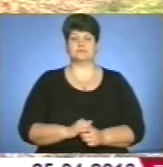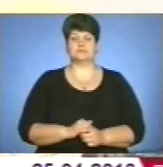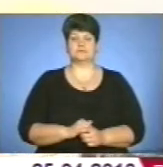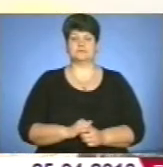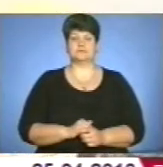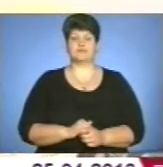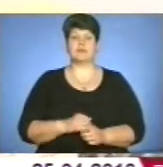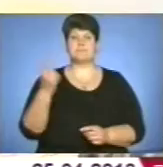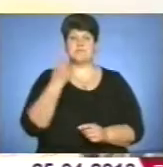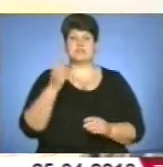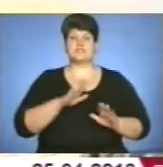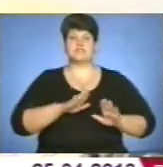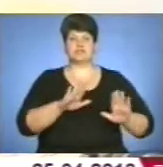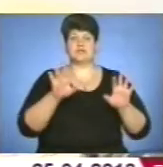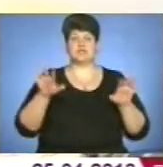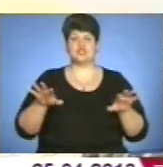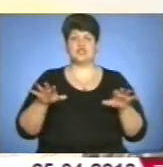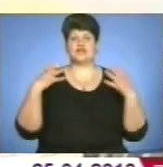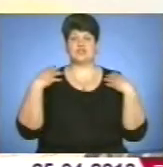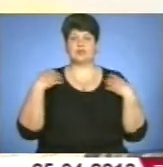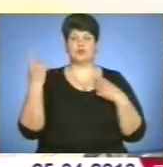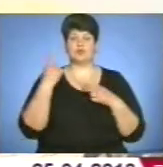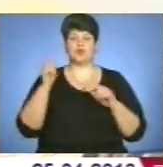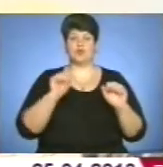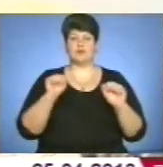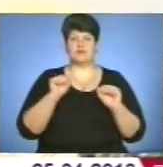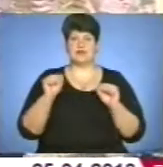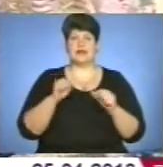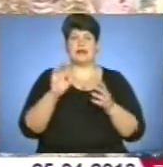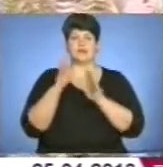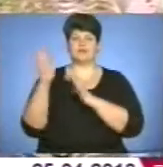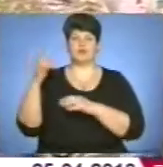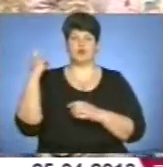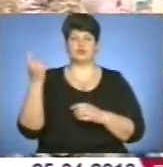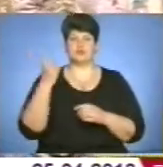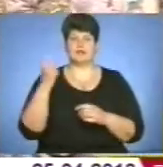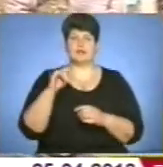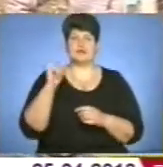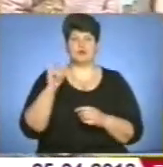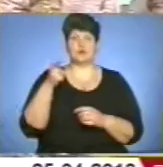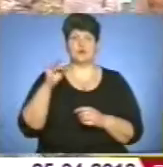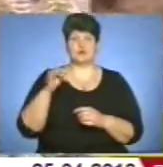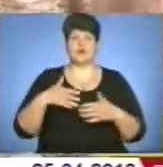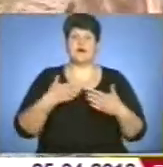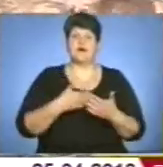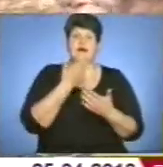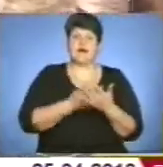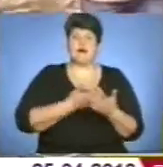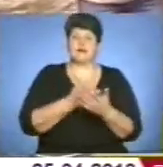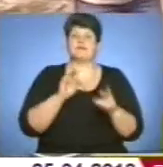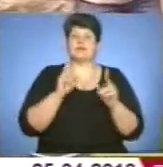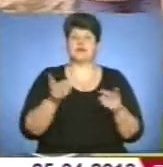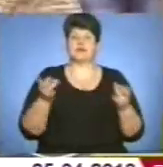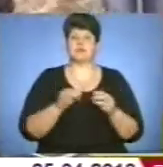Перший заступник начальника обласного управління лісового та мисливського господарства Ігор Гуменюк радив, як садити дерева. Після чого